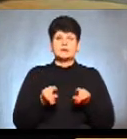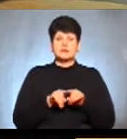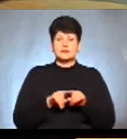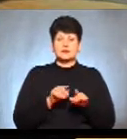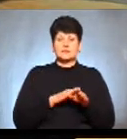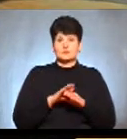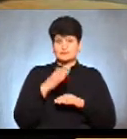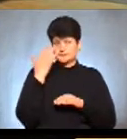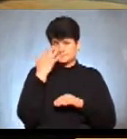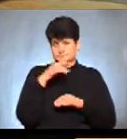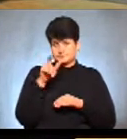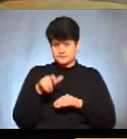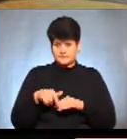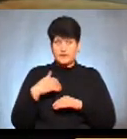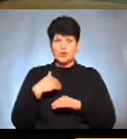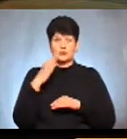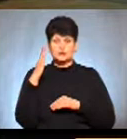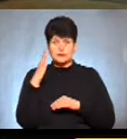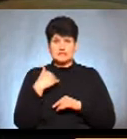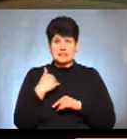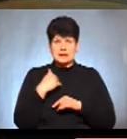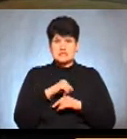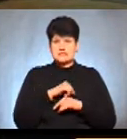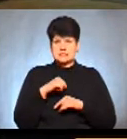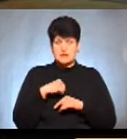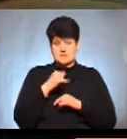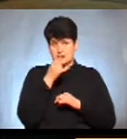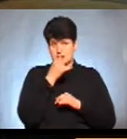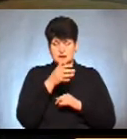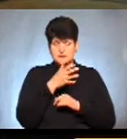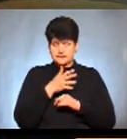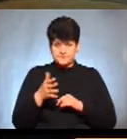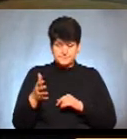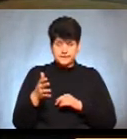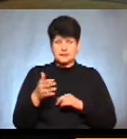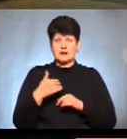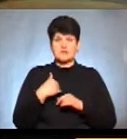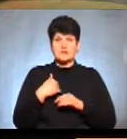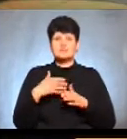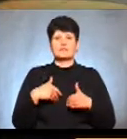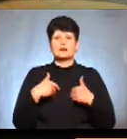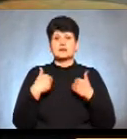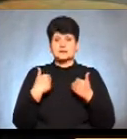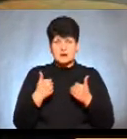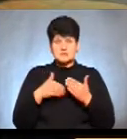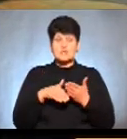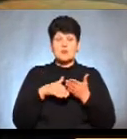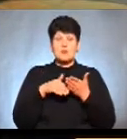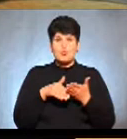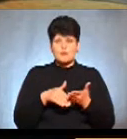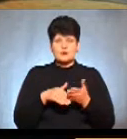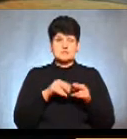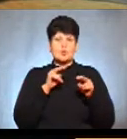незряча людина і проголосувати я самостійно не змогла, і я зверталася за допомогою до